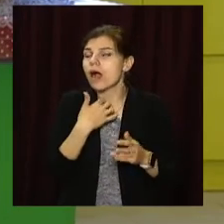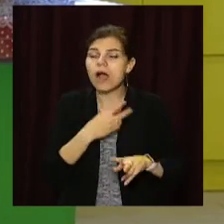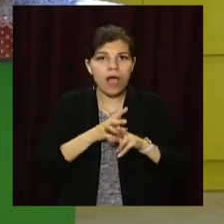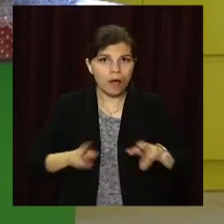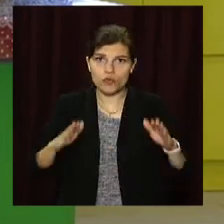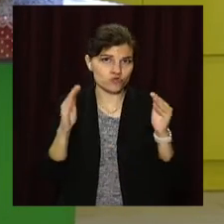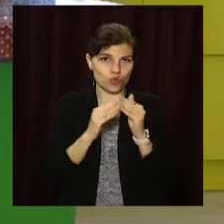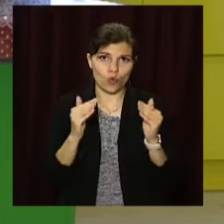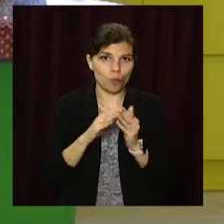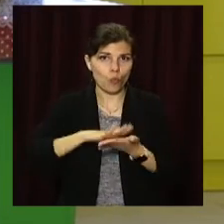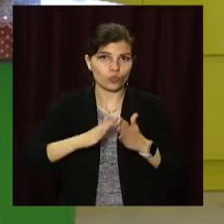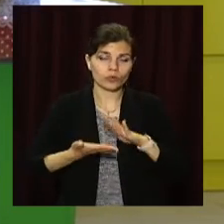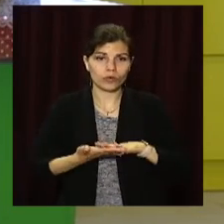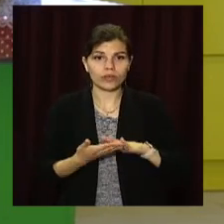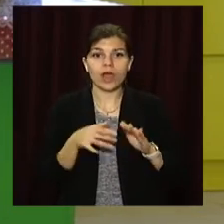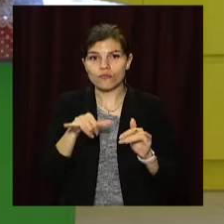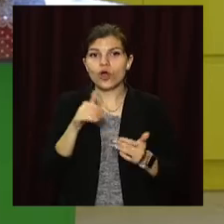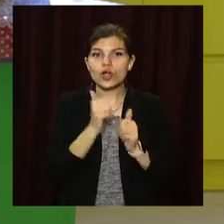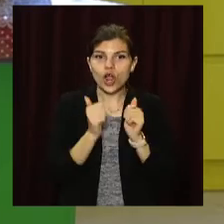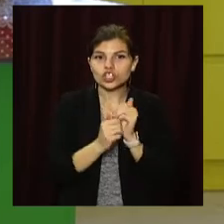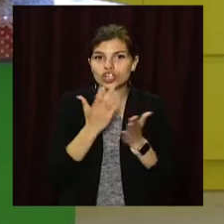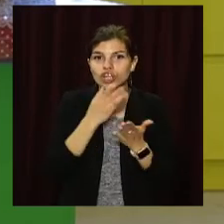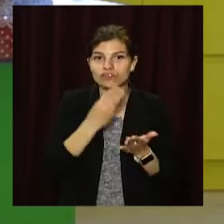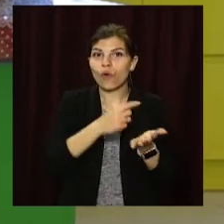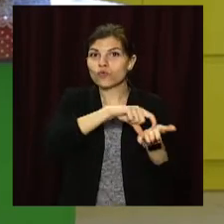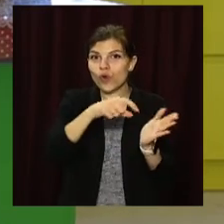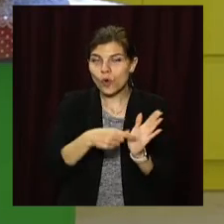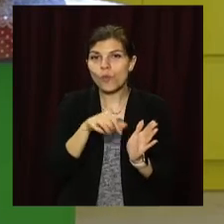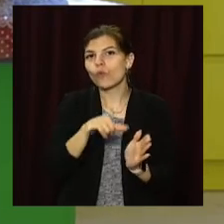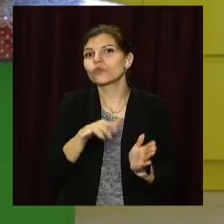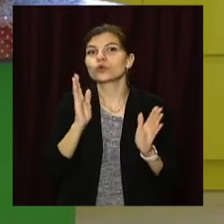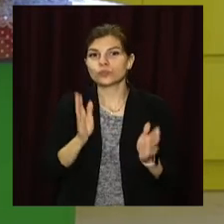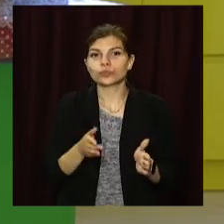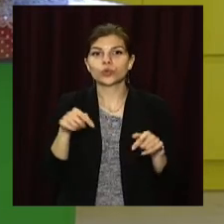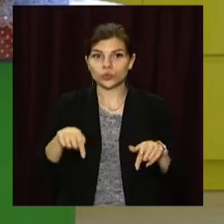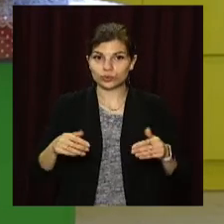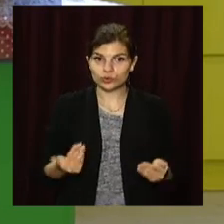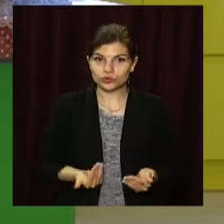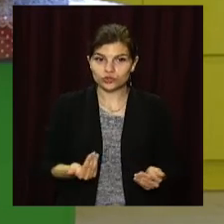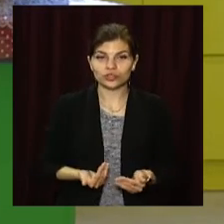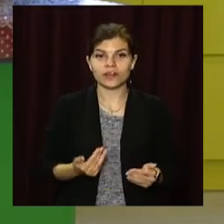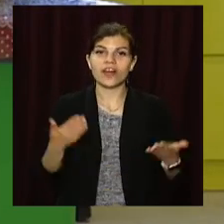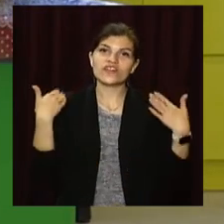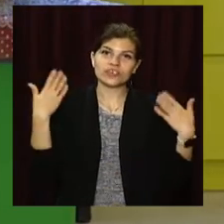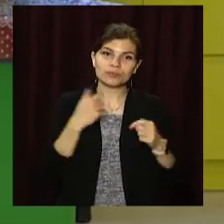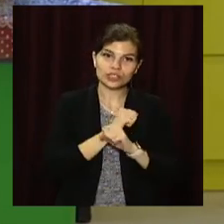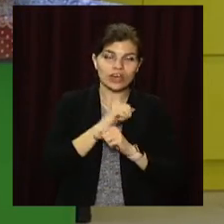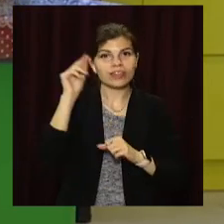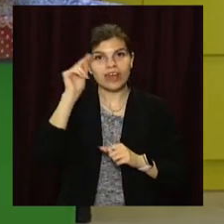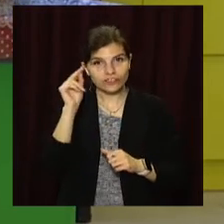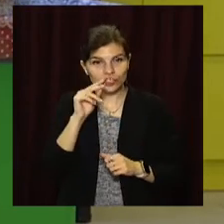умовах. У кожного є своя кімната, вони будуть тут жити, відпочивати,